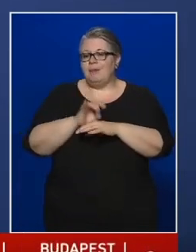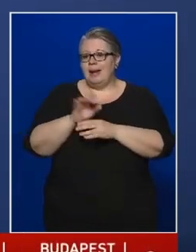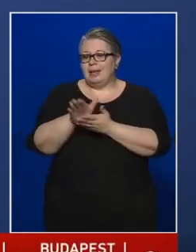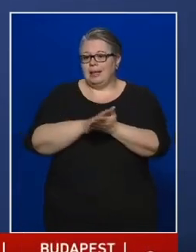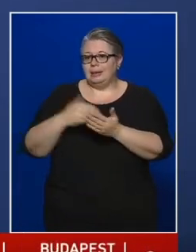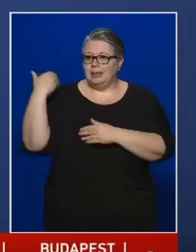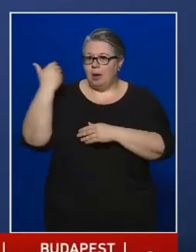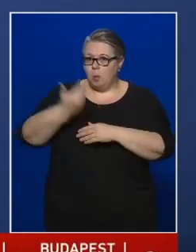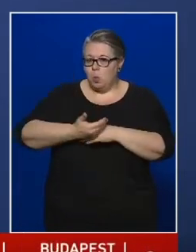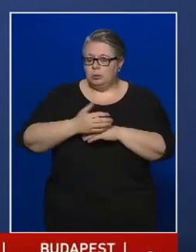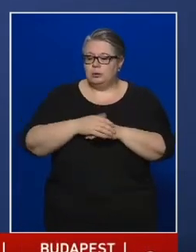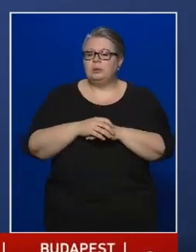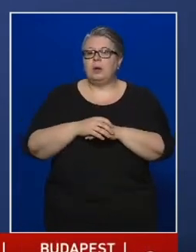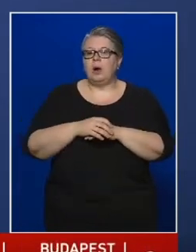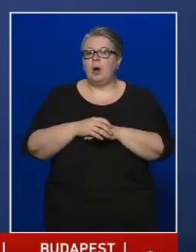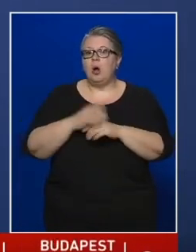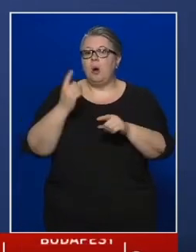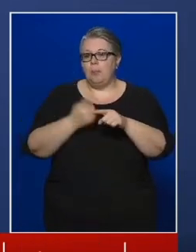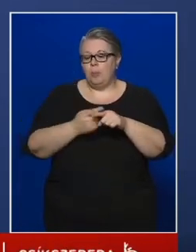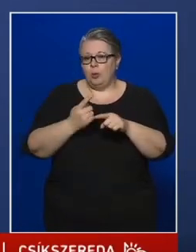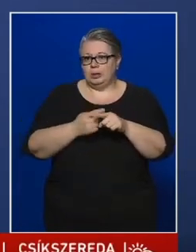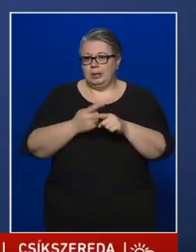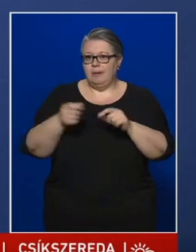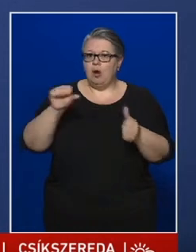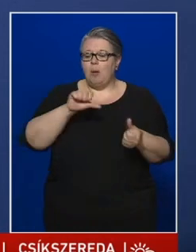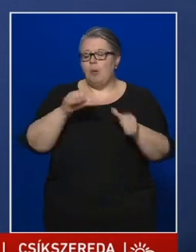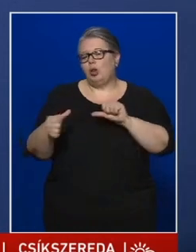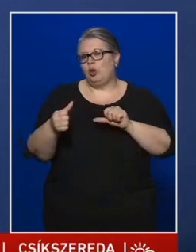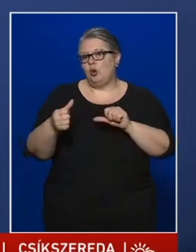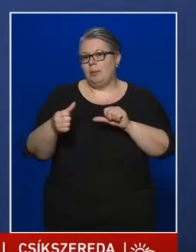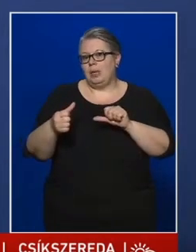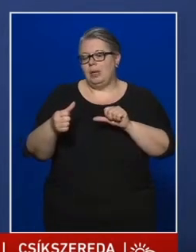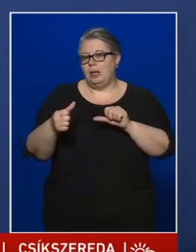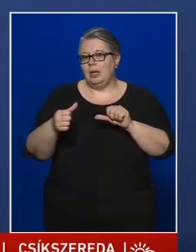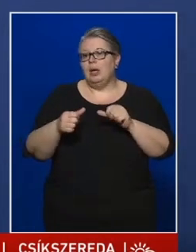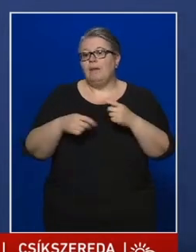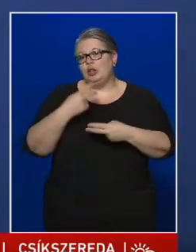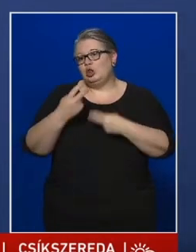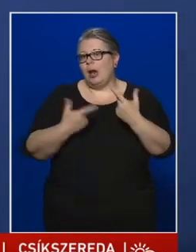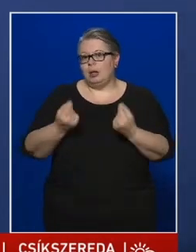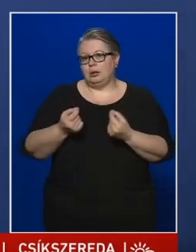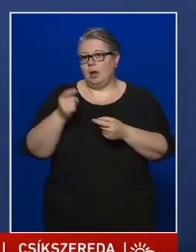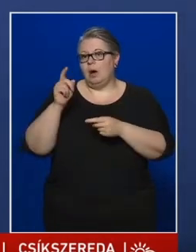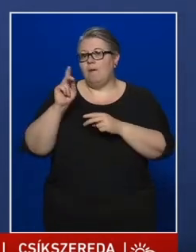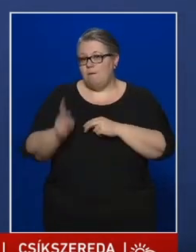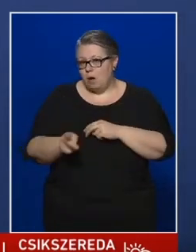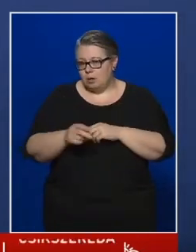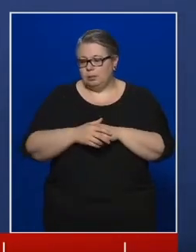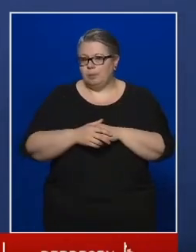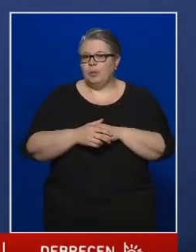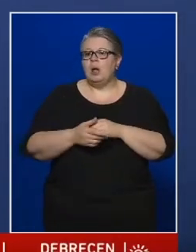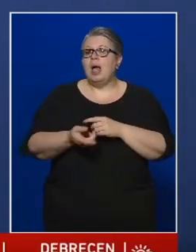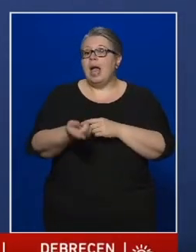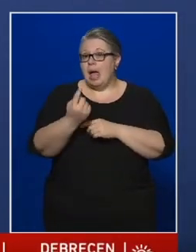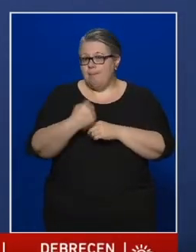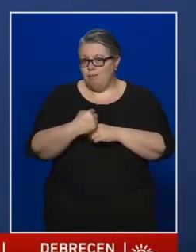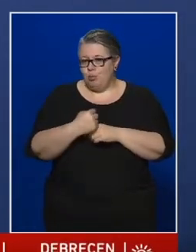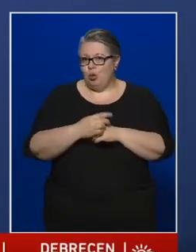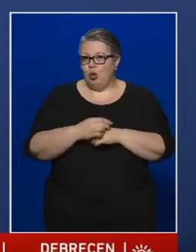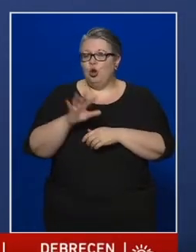kezdete óta pozitív laboratóriumi lelettel rendelkeztek. Közülük